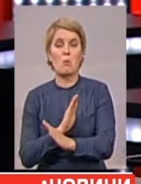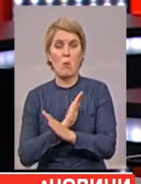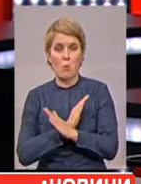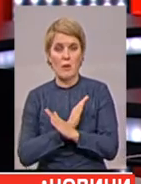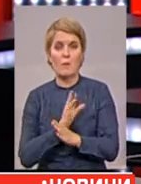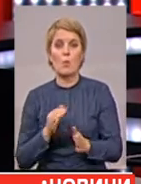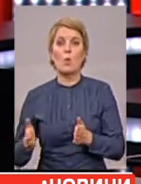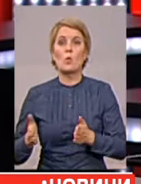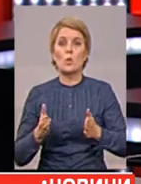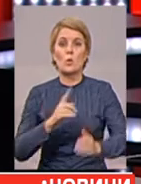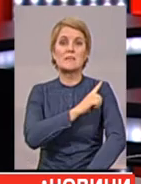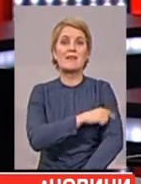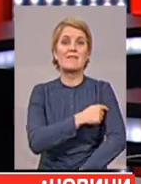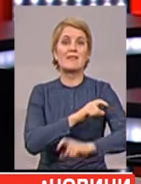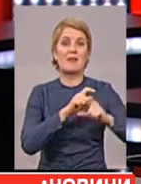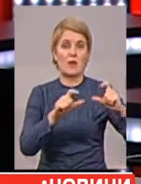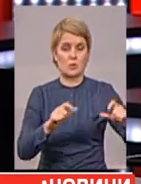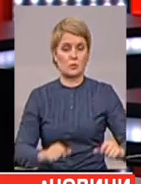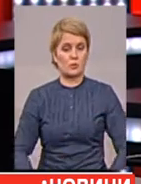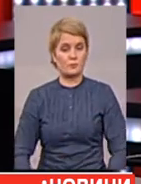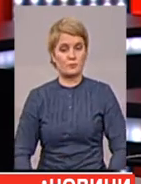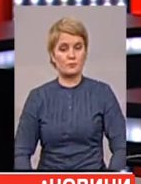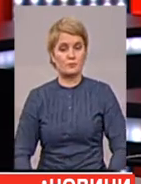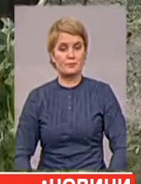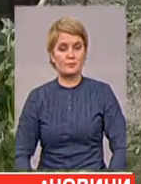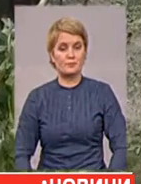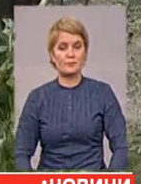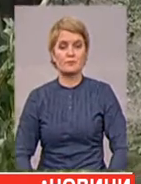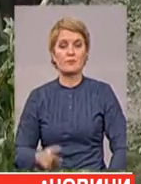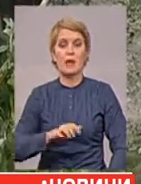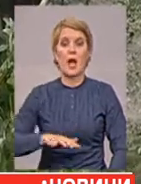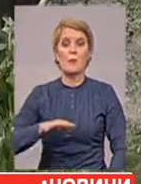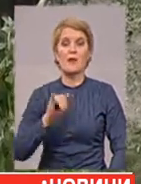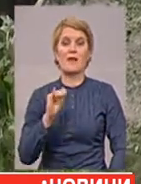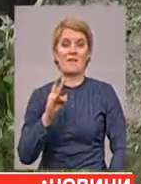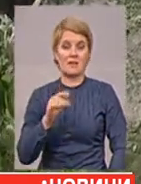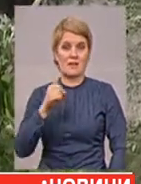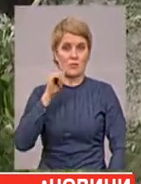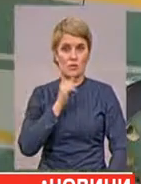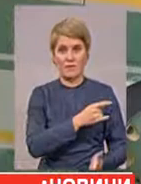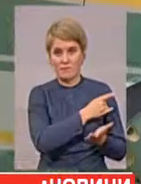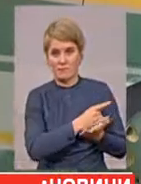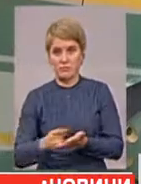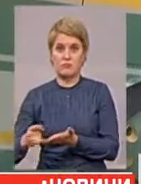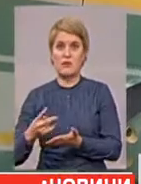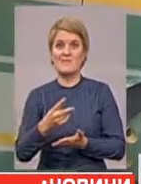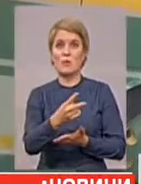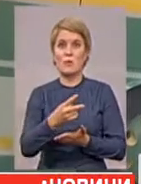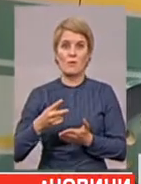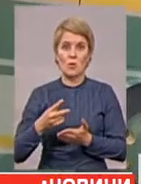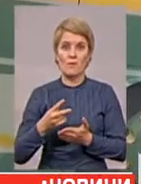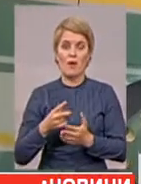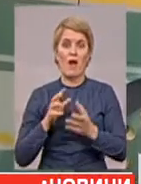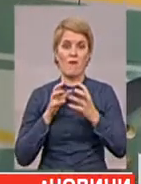Деталі дізнавалися наші чернівецькі кореспонденти. На подвір'я Івана вчора влетів двоповерховий автобус. Зніс